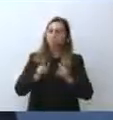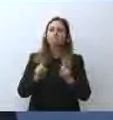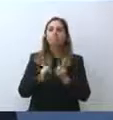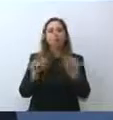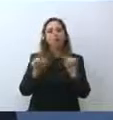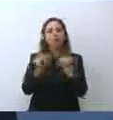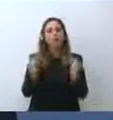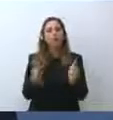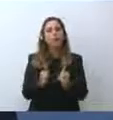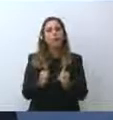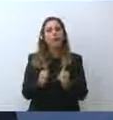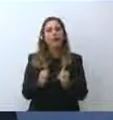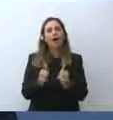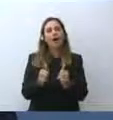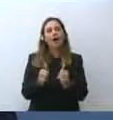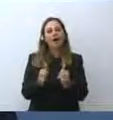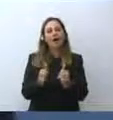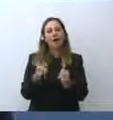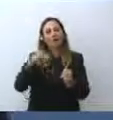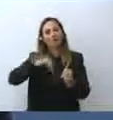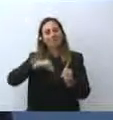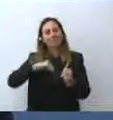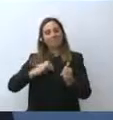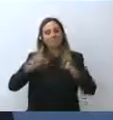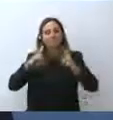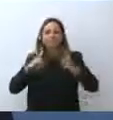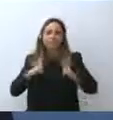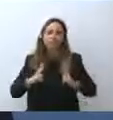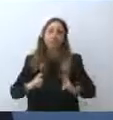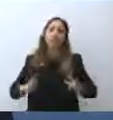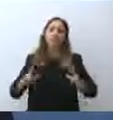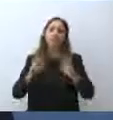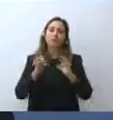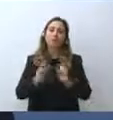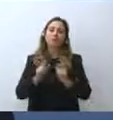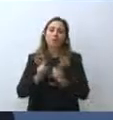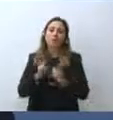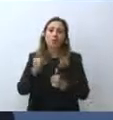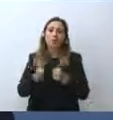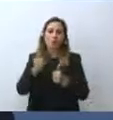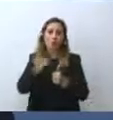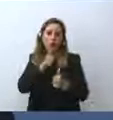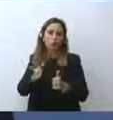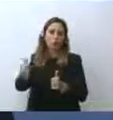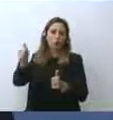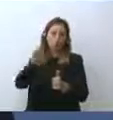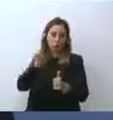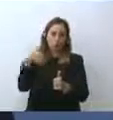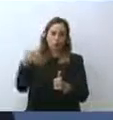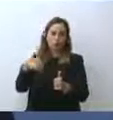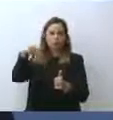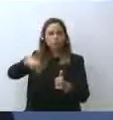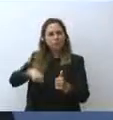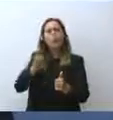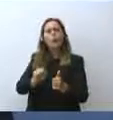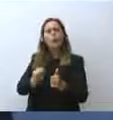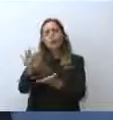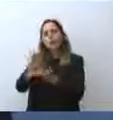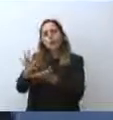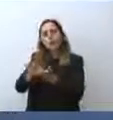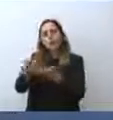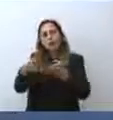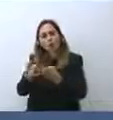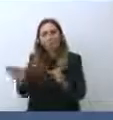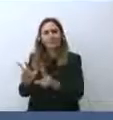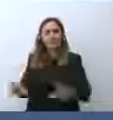certa tranquillità o certamente con minore incertezza dell'anno scorso l'apertura delle scuole. Ricordate